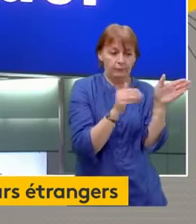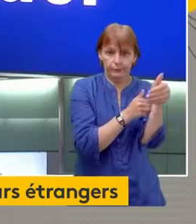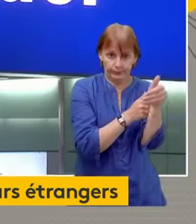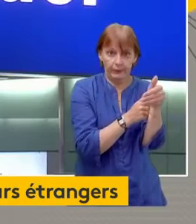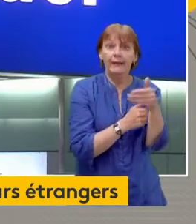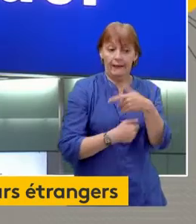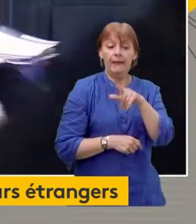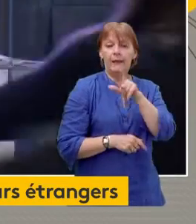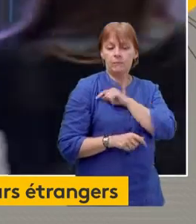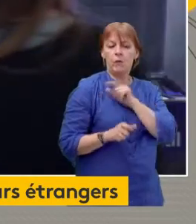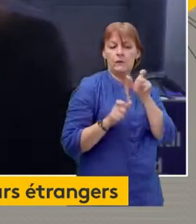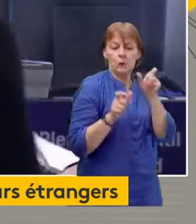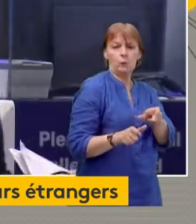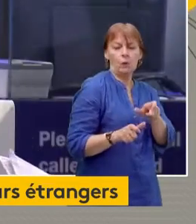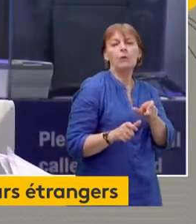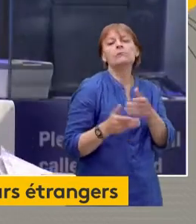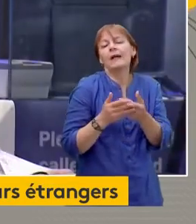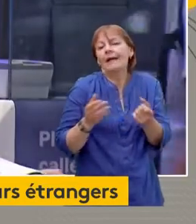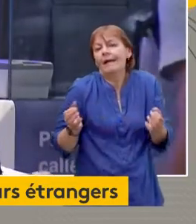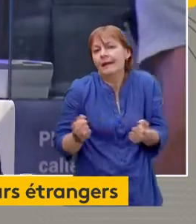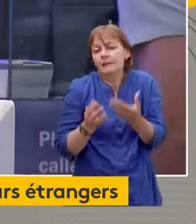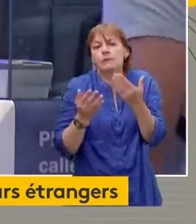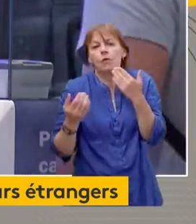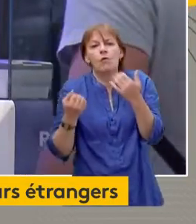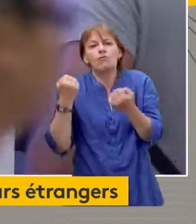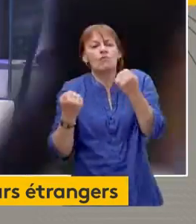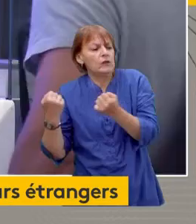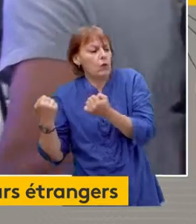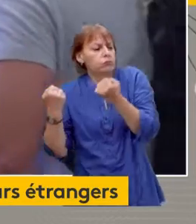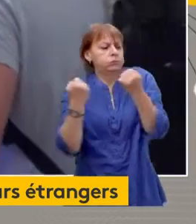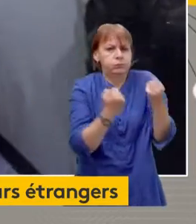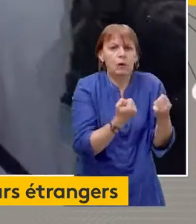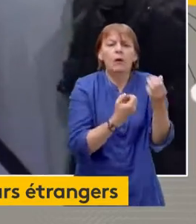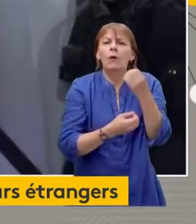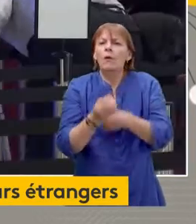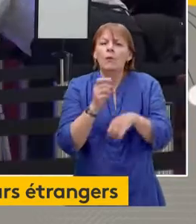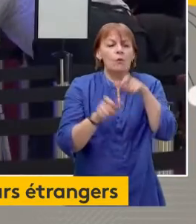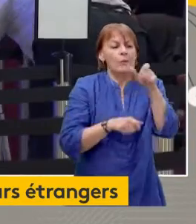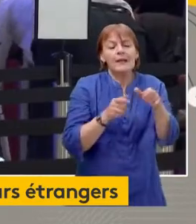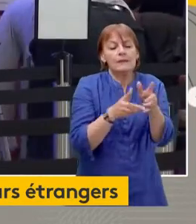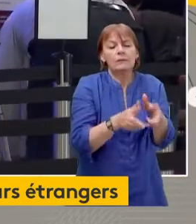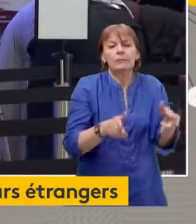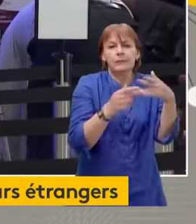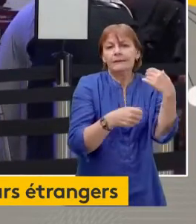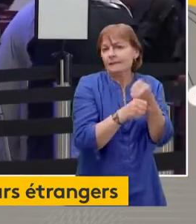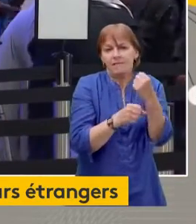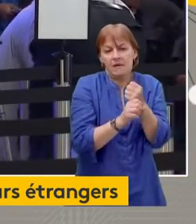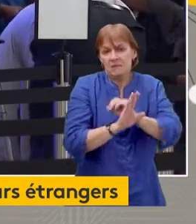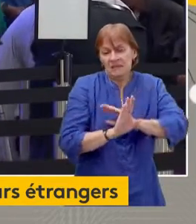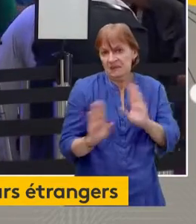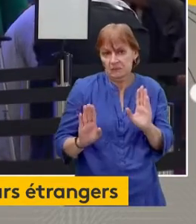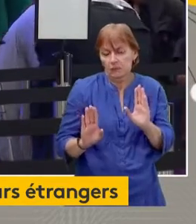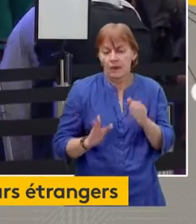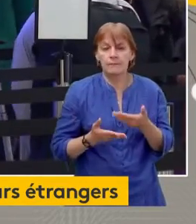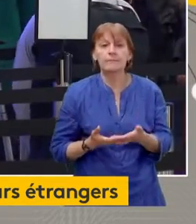ponctuels. Il y aura bien sûr des exceptions pour les transporteurs, pour les travailleurs saisonniers, mais c'est à peu près tout. La liste est très